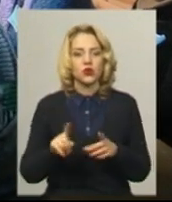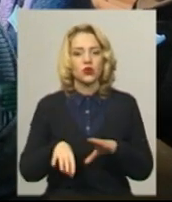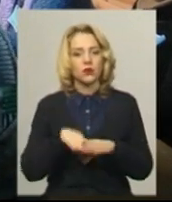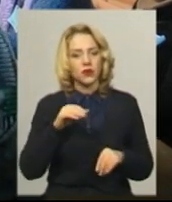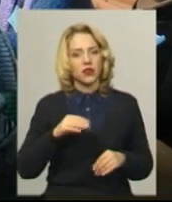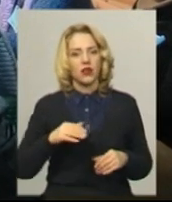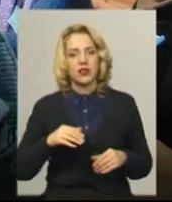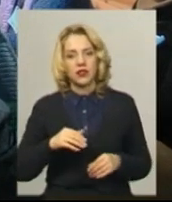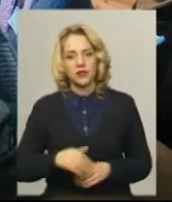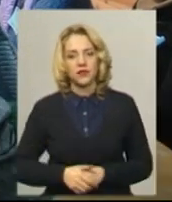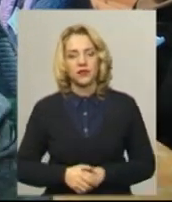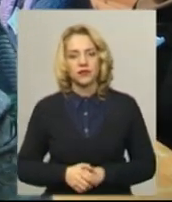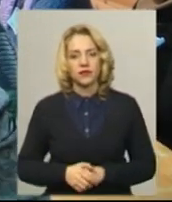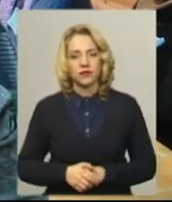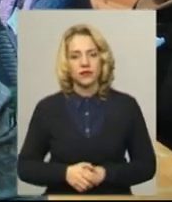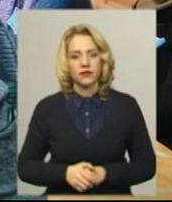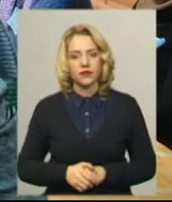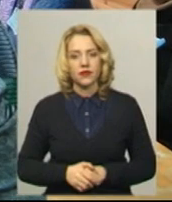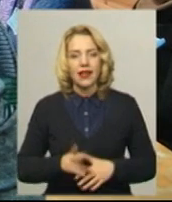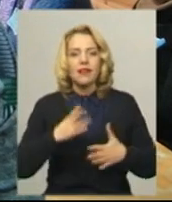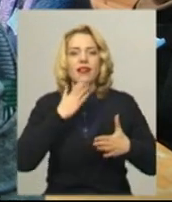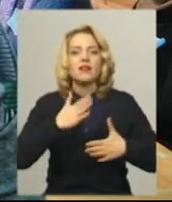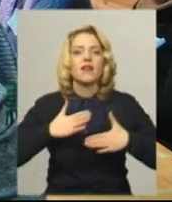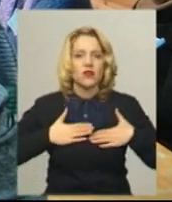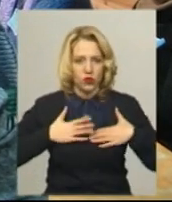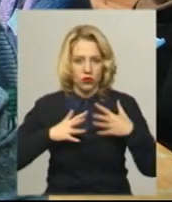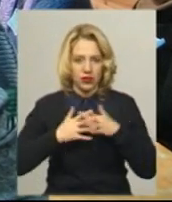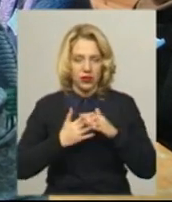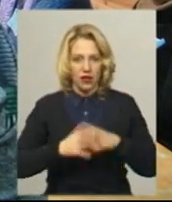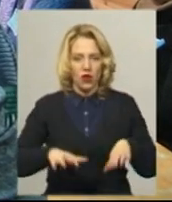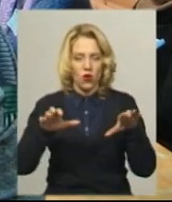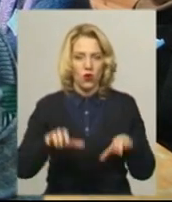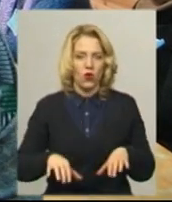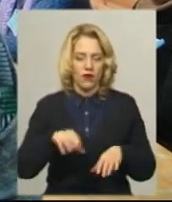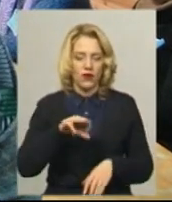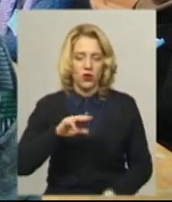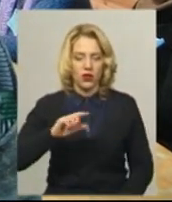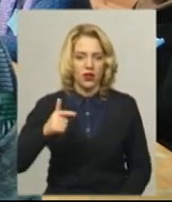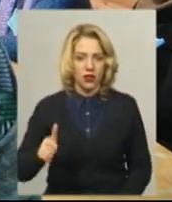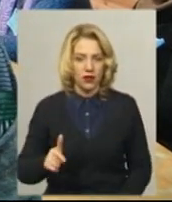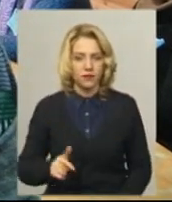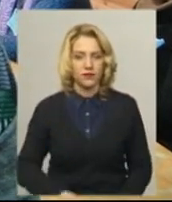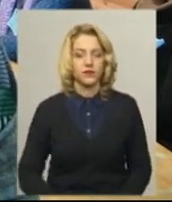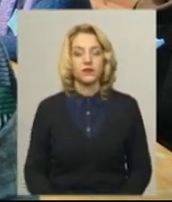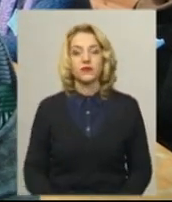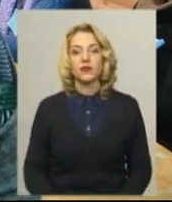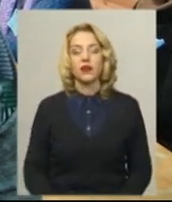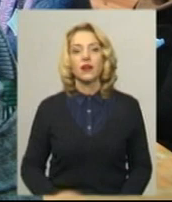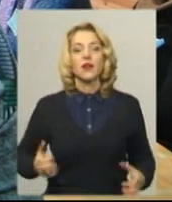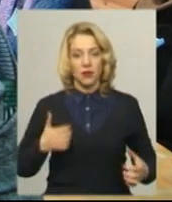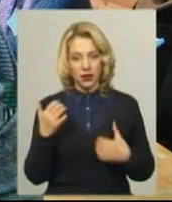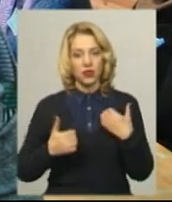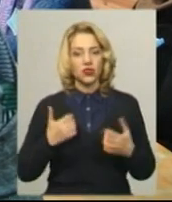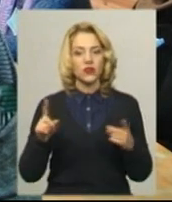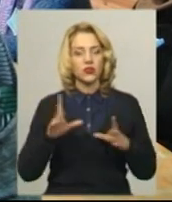для нашого села вибирається голови ОТГ. Переживають? Переживають,